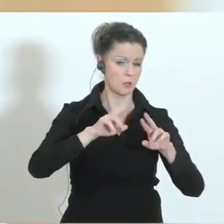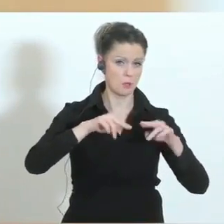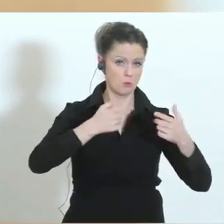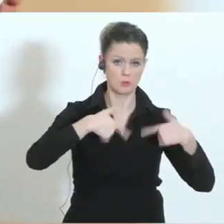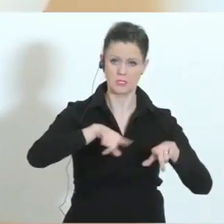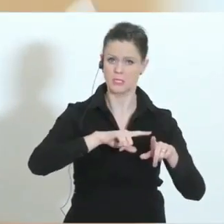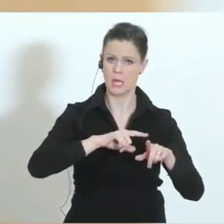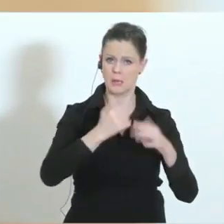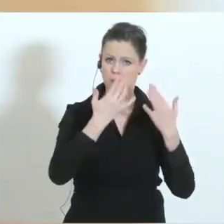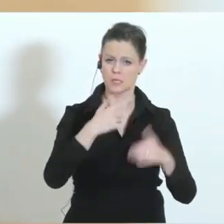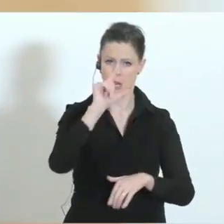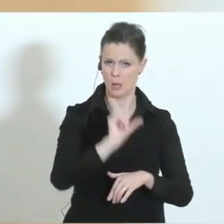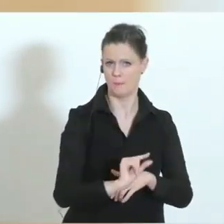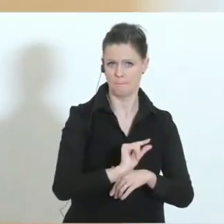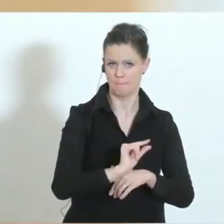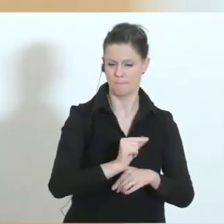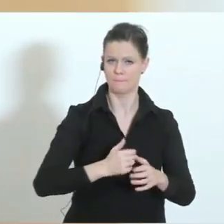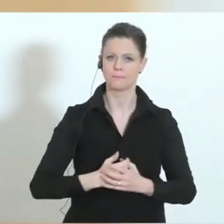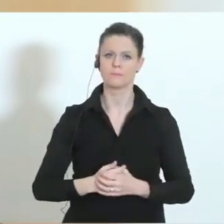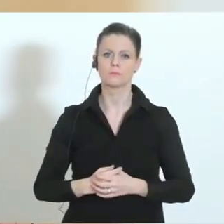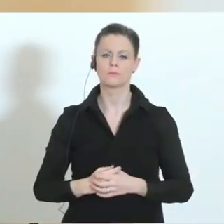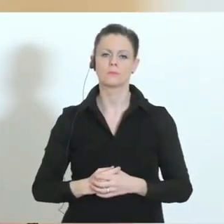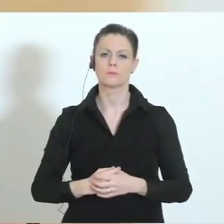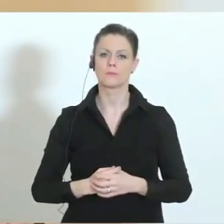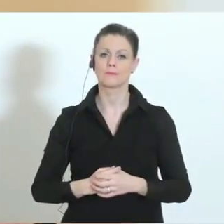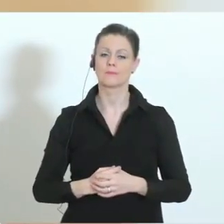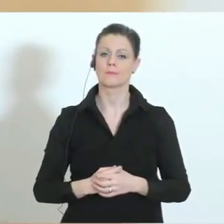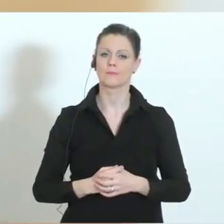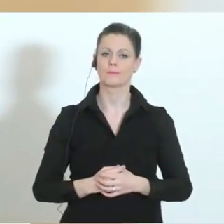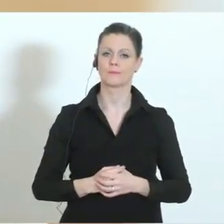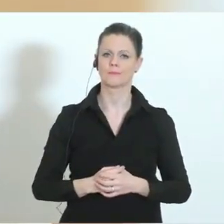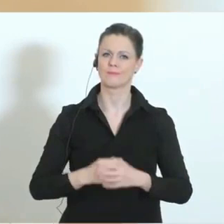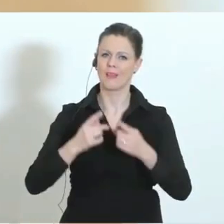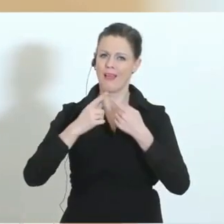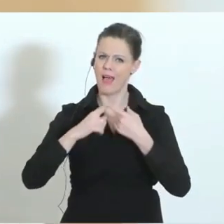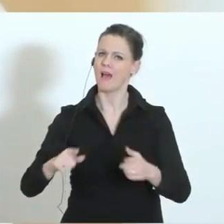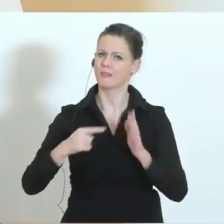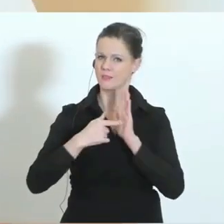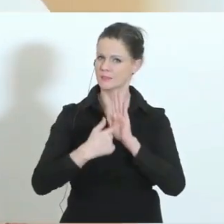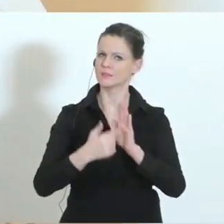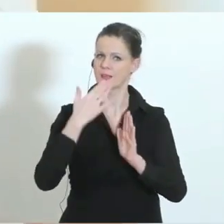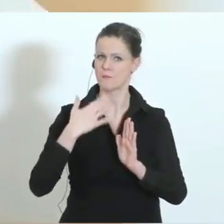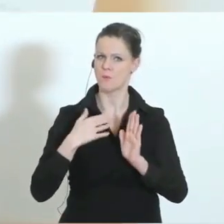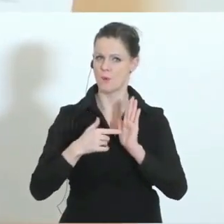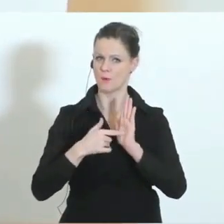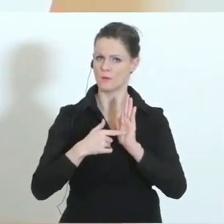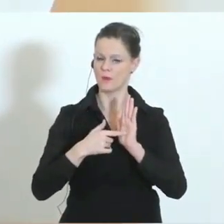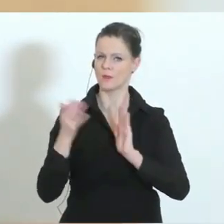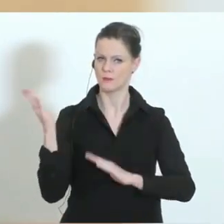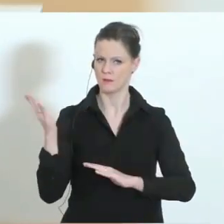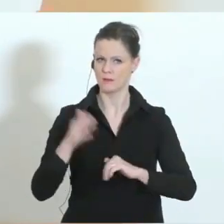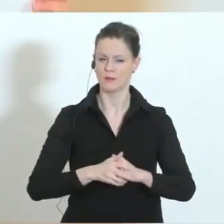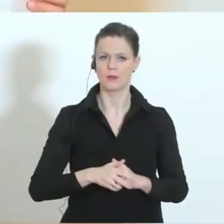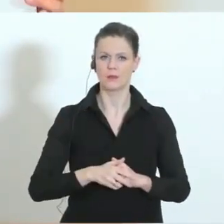nach wie vor haben. Anders dargestellt, Sie sehen bei den